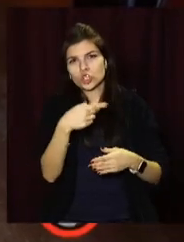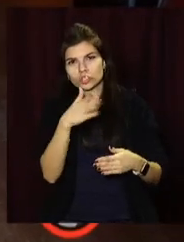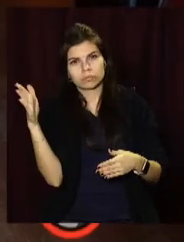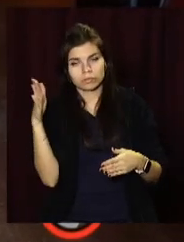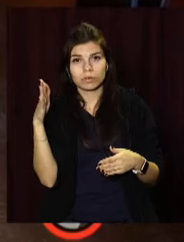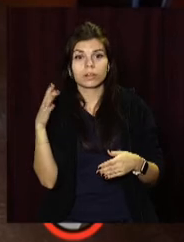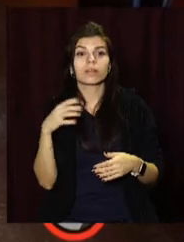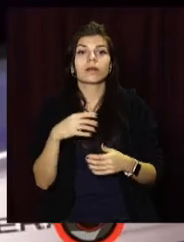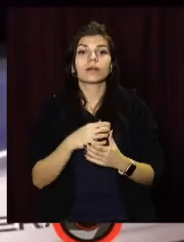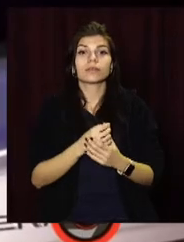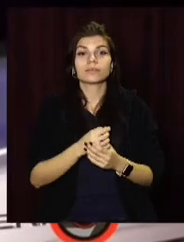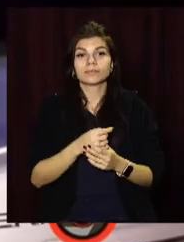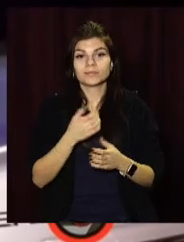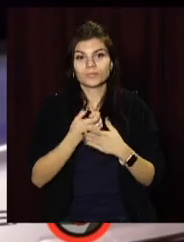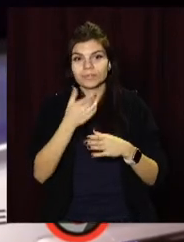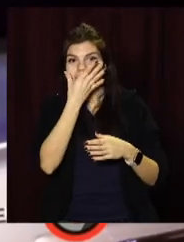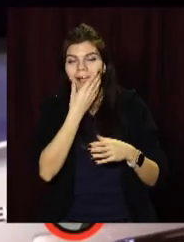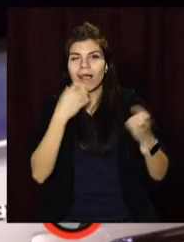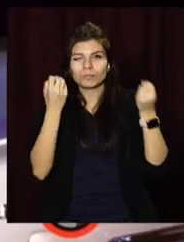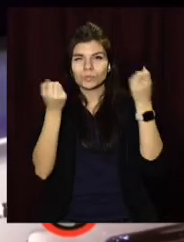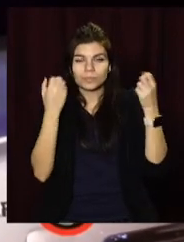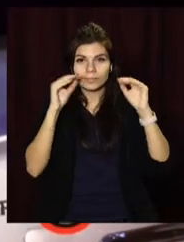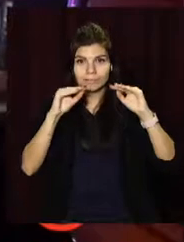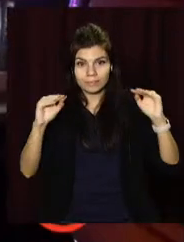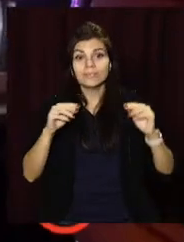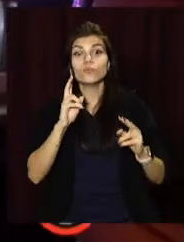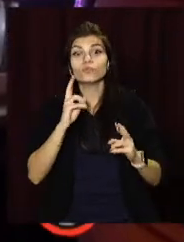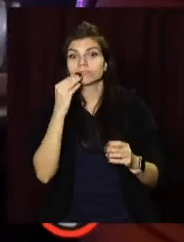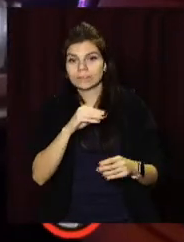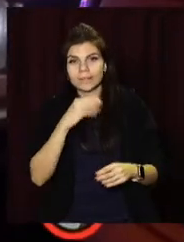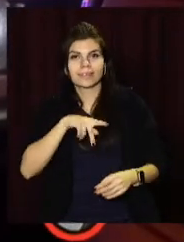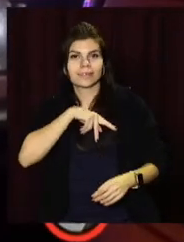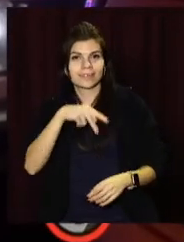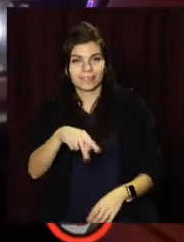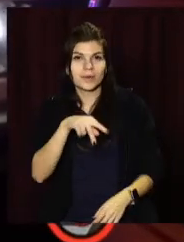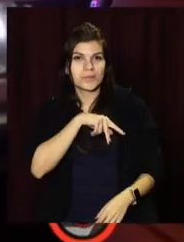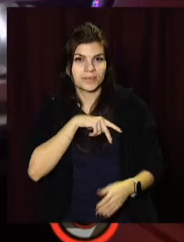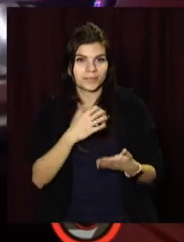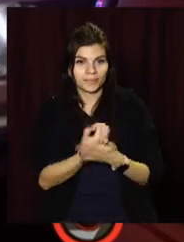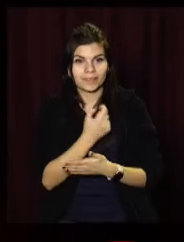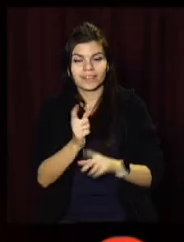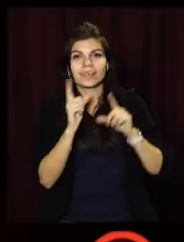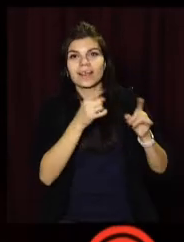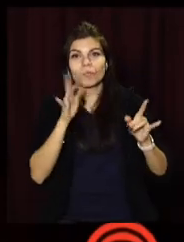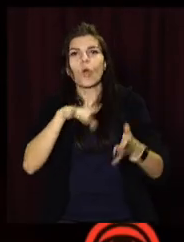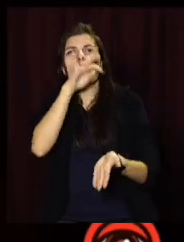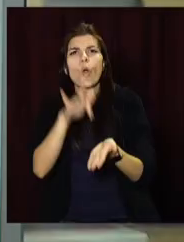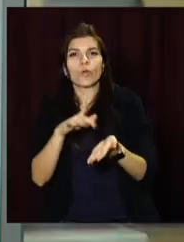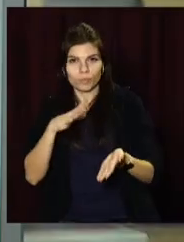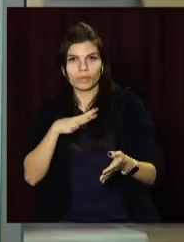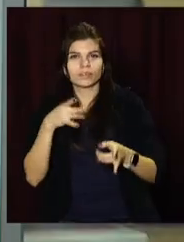Володрі найбільш оригінально прикрашених залізних коней отримали призи. Після флешмобу водії відправились у автопробіг містом.